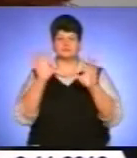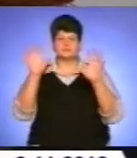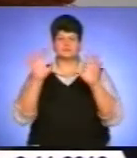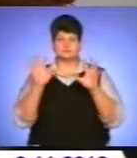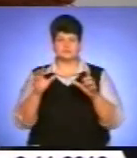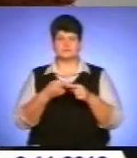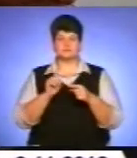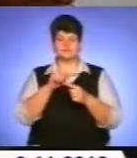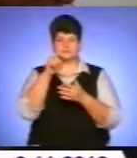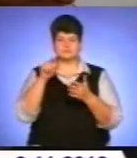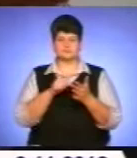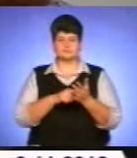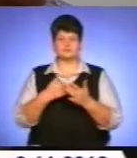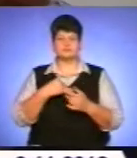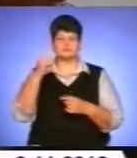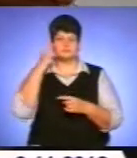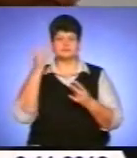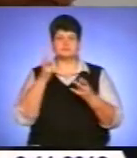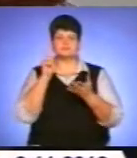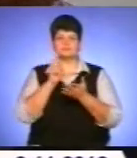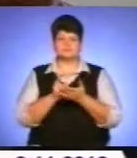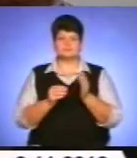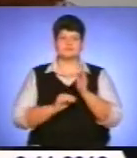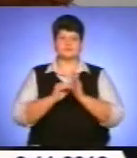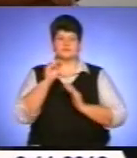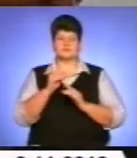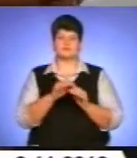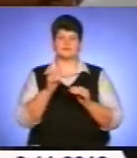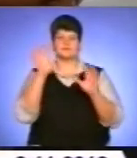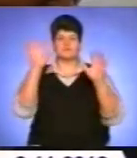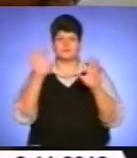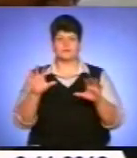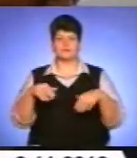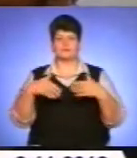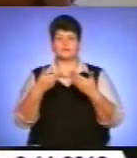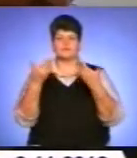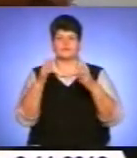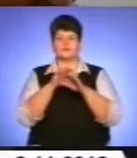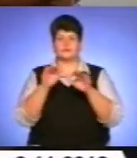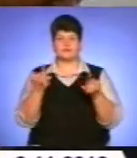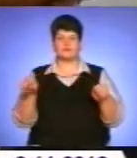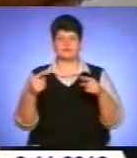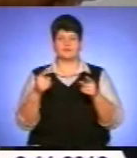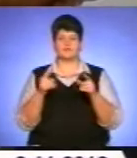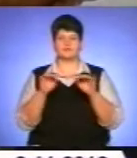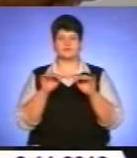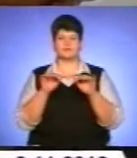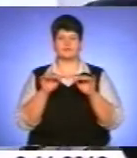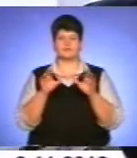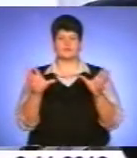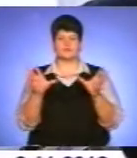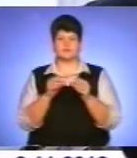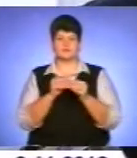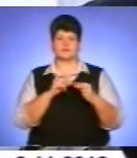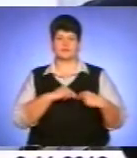питання, я думаю, що треба буде обов'язково піднімати десь на законодавчому рівні, щоб створити механізми такої співпраці. Ми